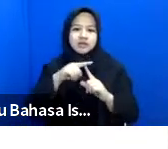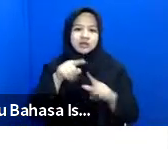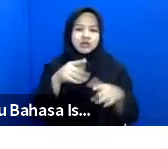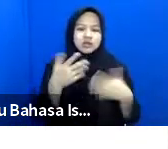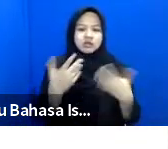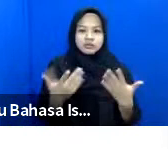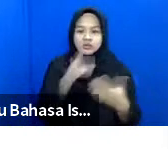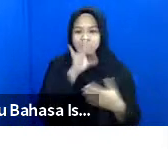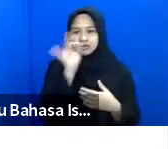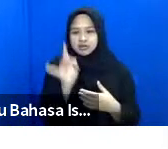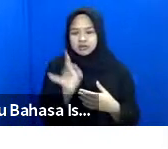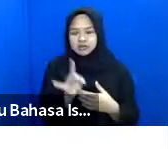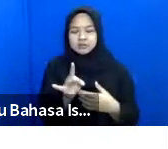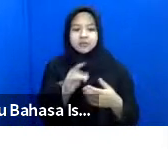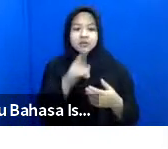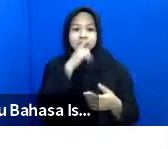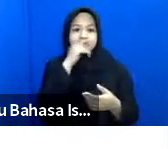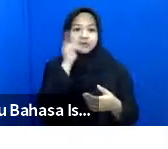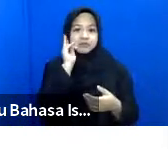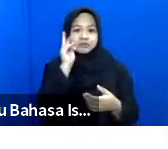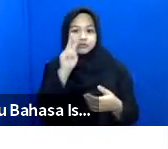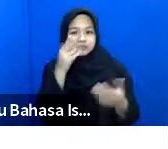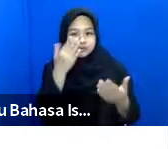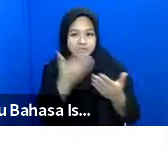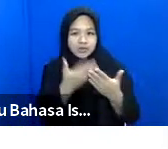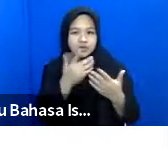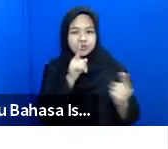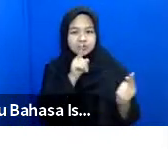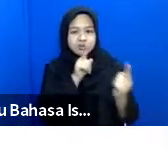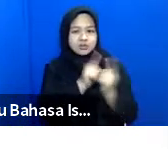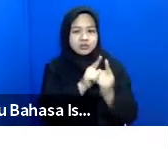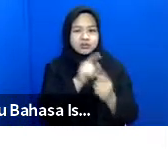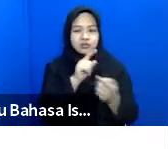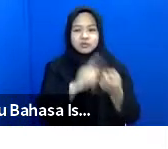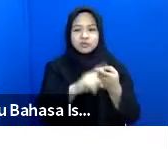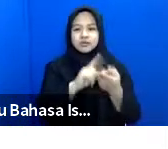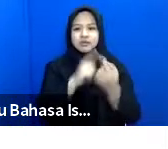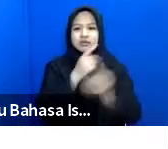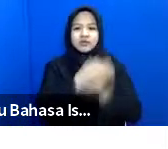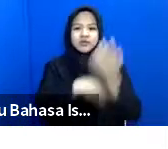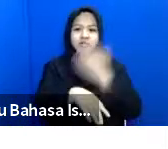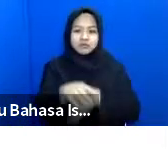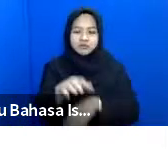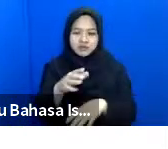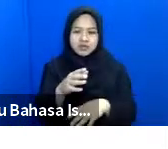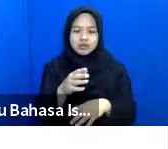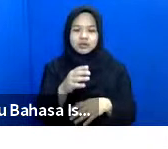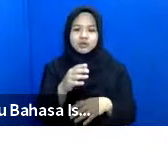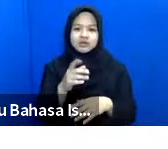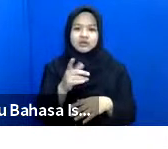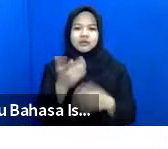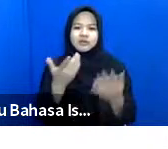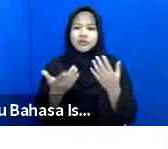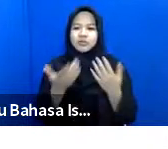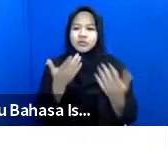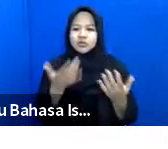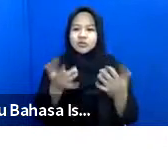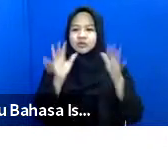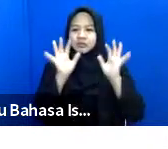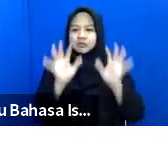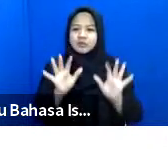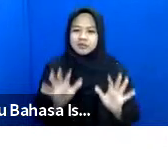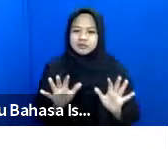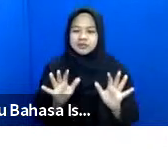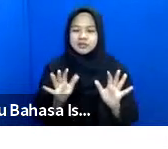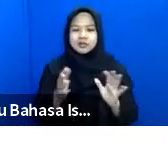ketika Bapak Ibu menemukan atau bertemu dengan teman-teman difabel atau penyandang disabilitas mungkin banyak hal